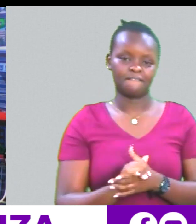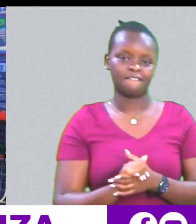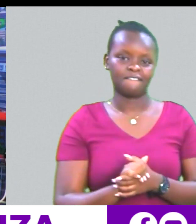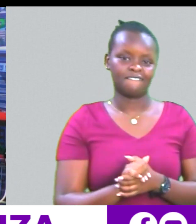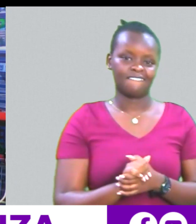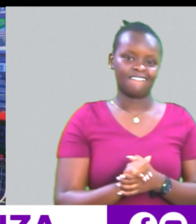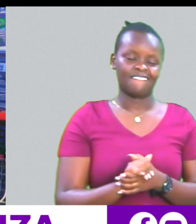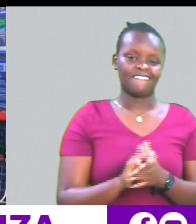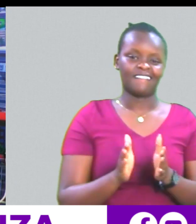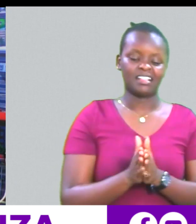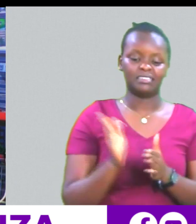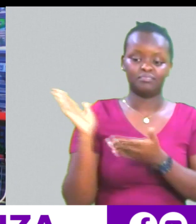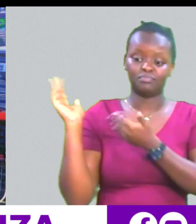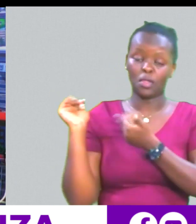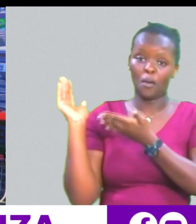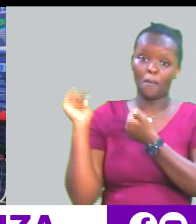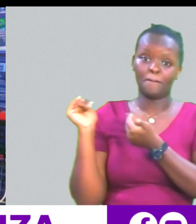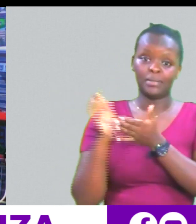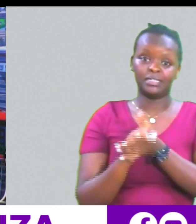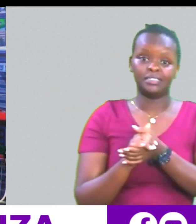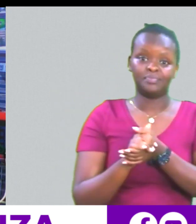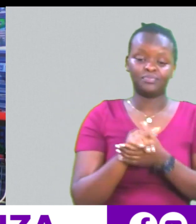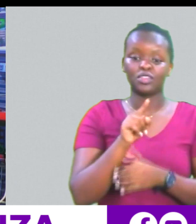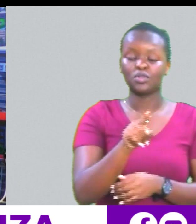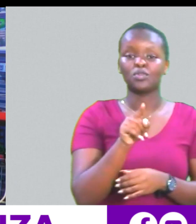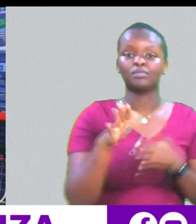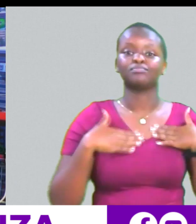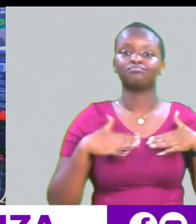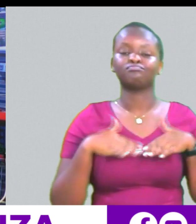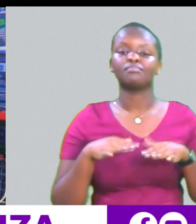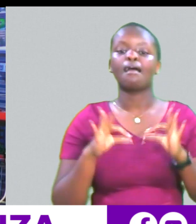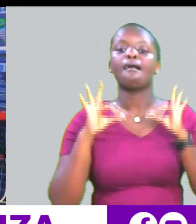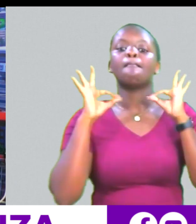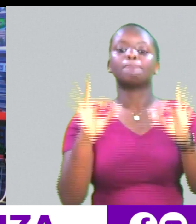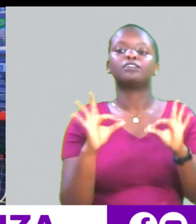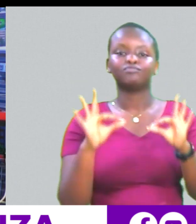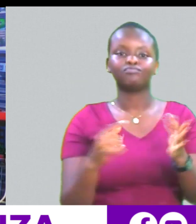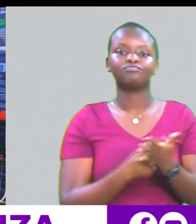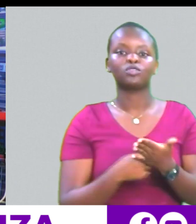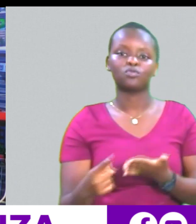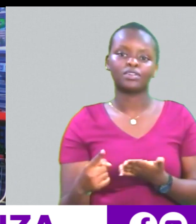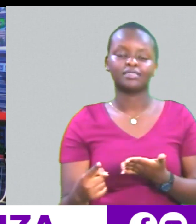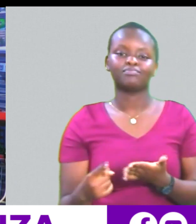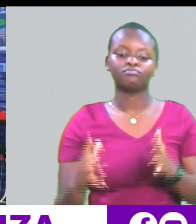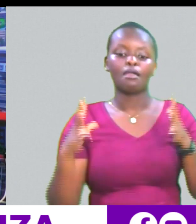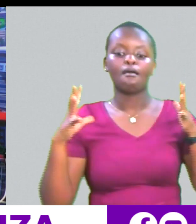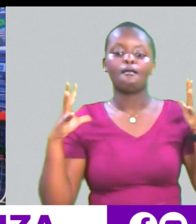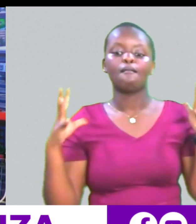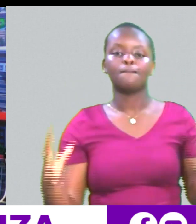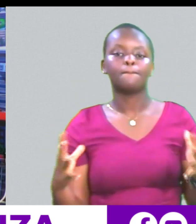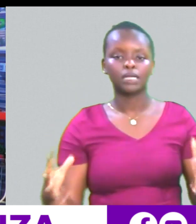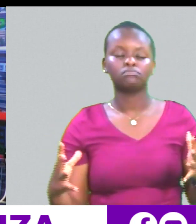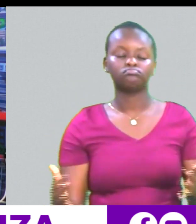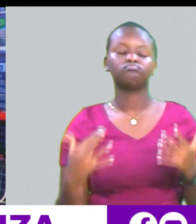energy I really hope you guys have had a fantastic week Tuko na bonge la show Unahona venye